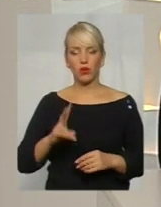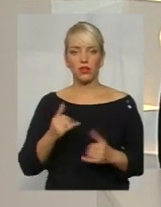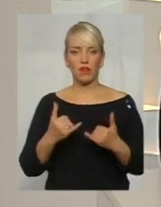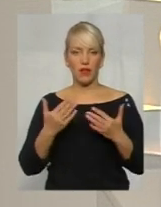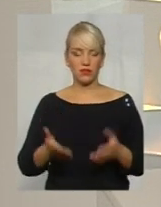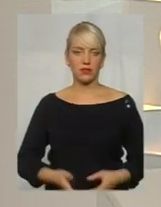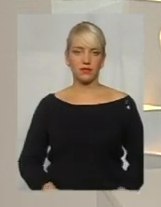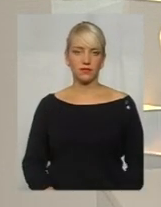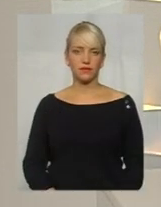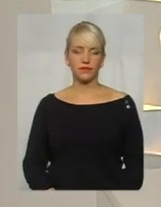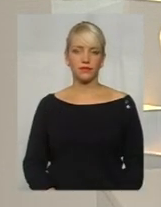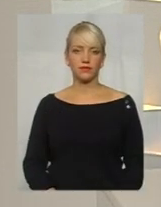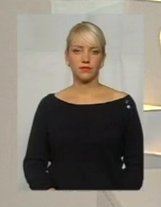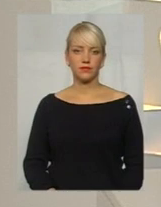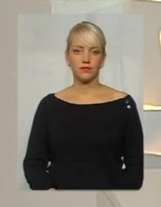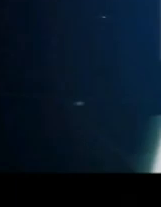подивимося і повернемся у студію.